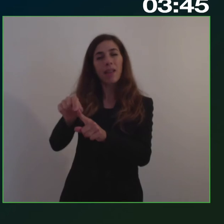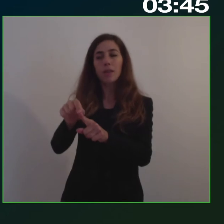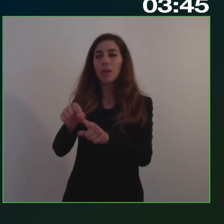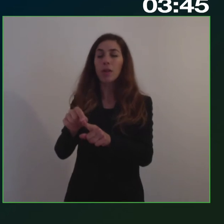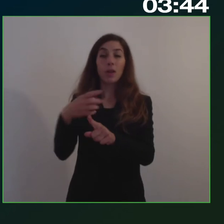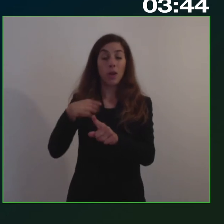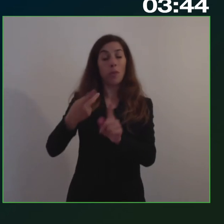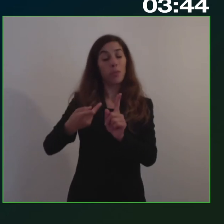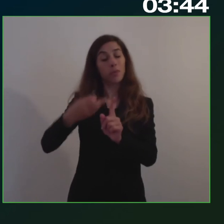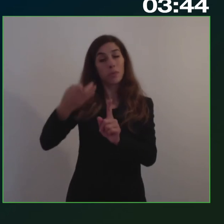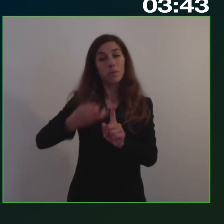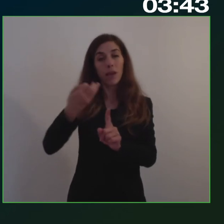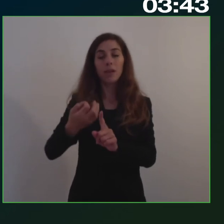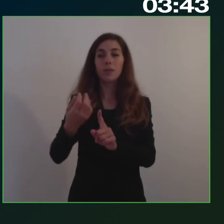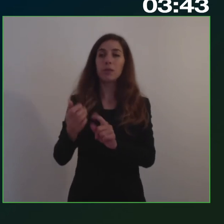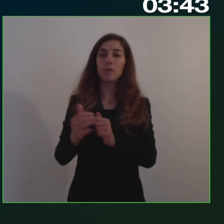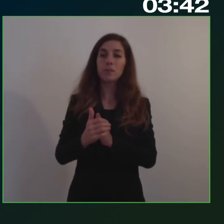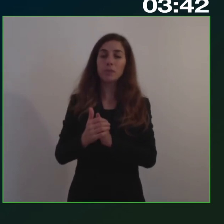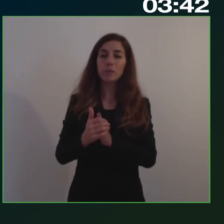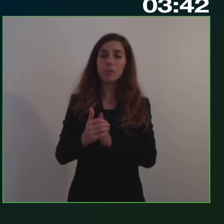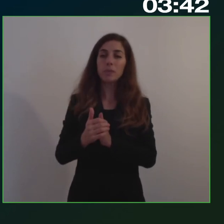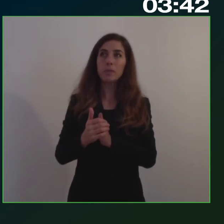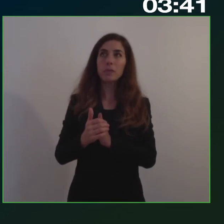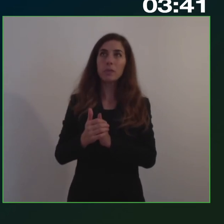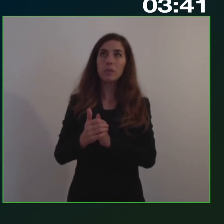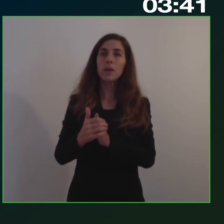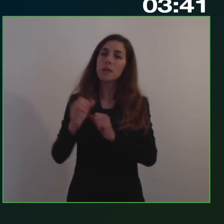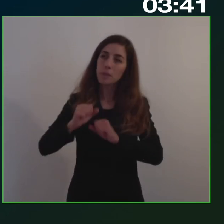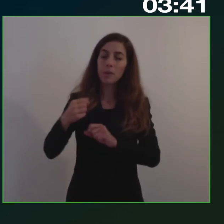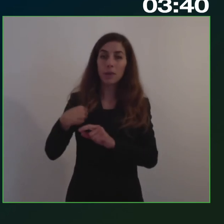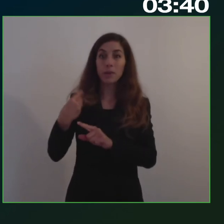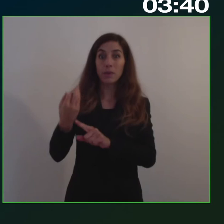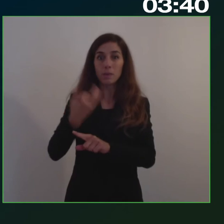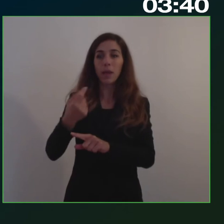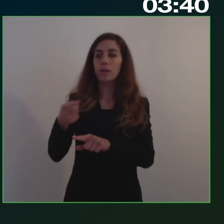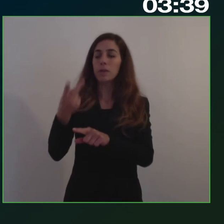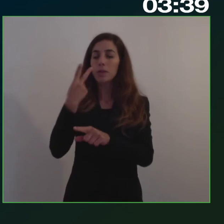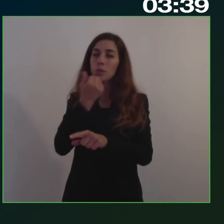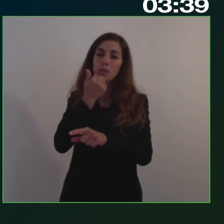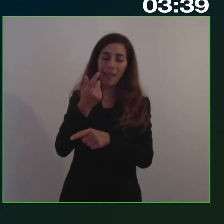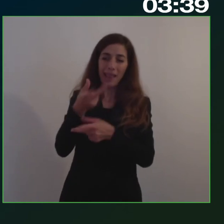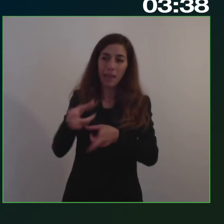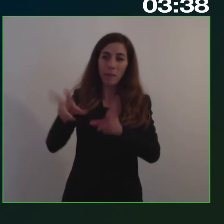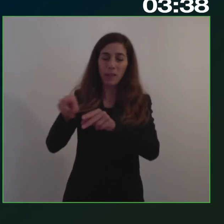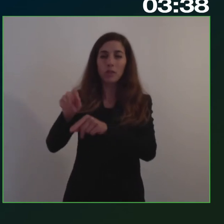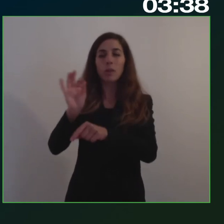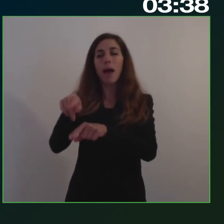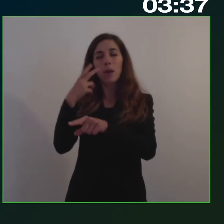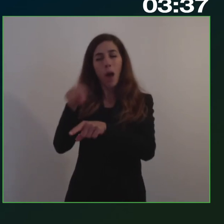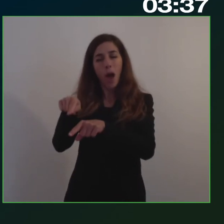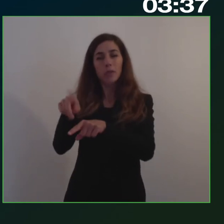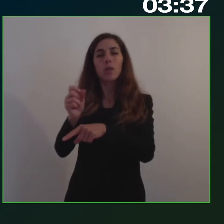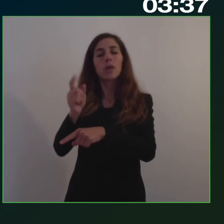chiesto, si possa intervenire. Scusa per la ripetizione. Perché la parte della